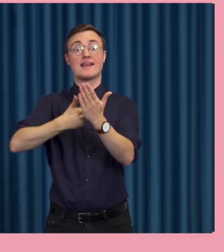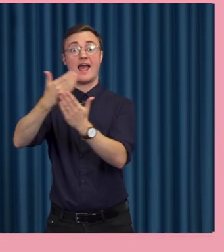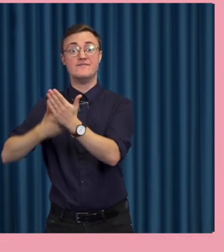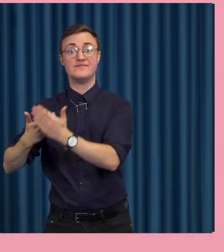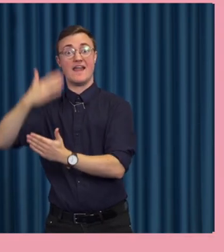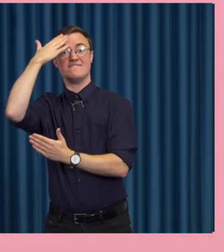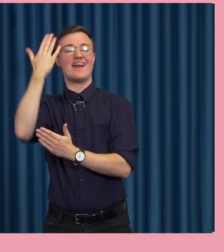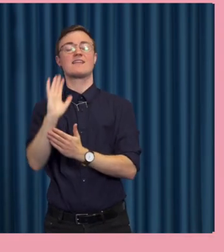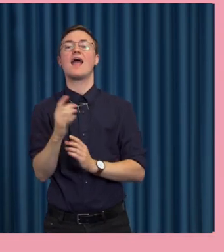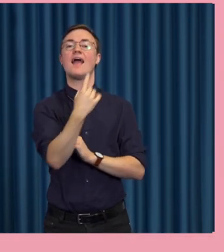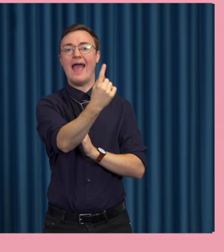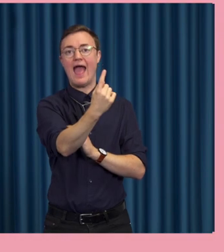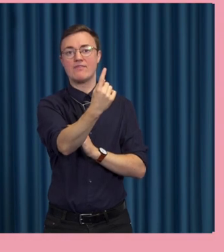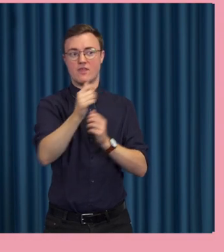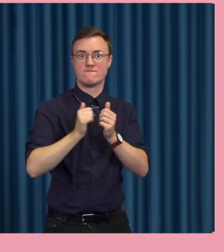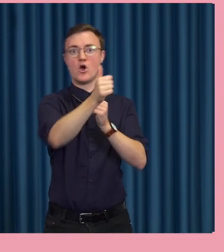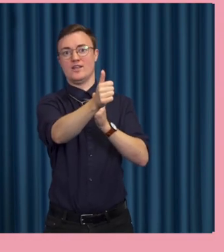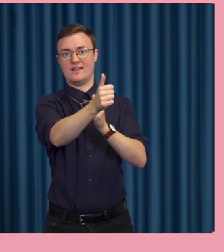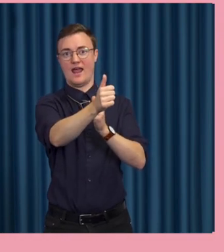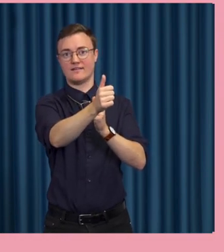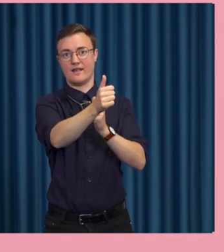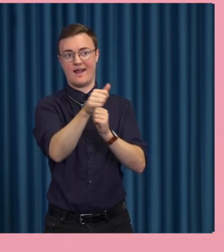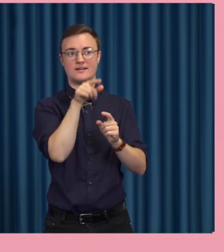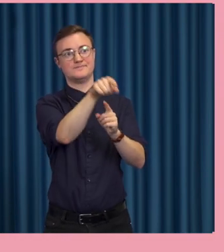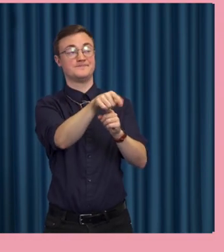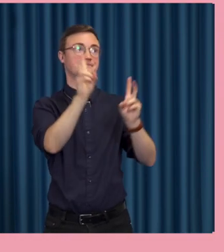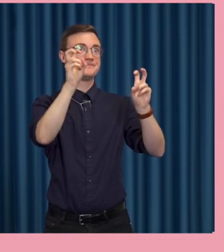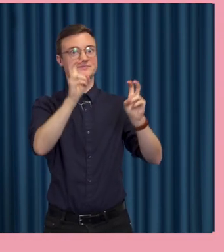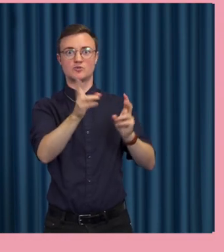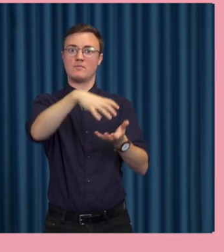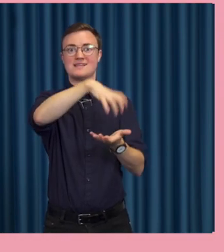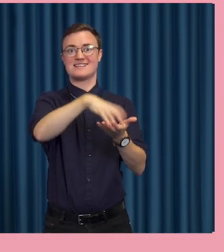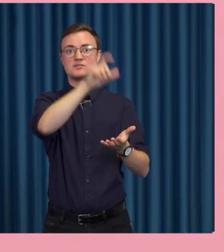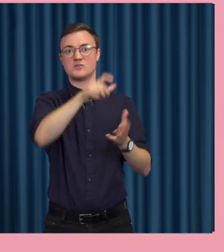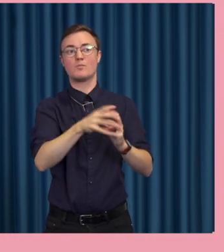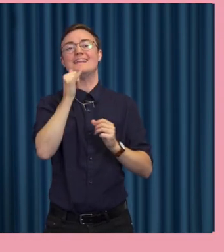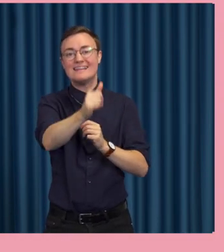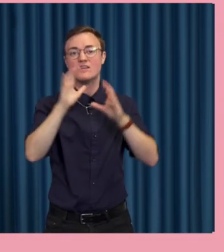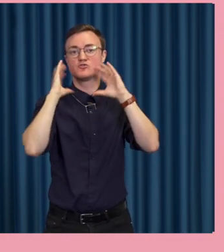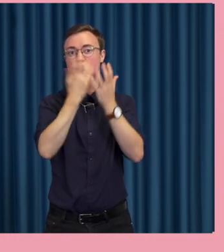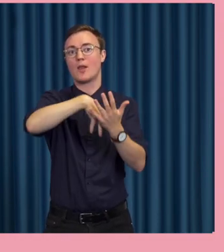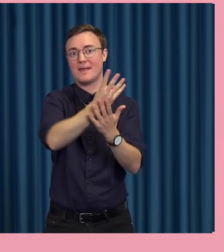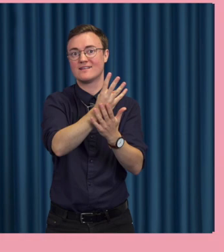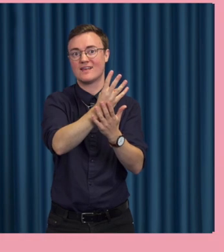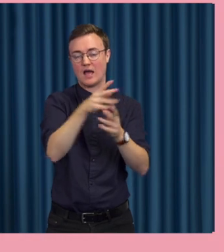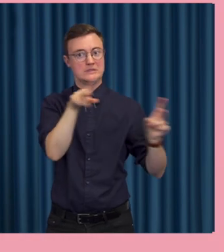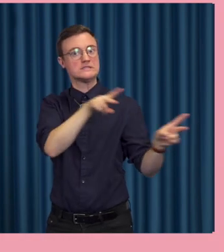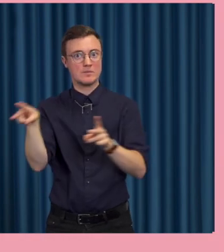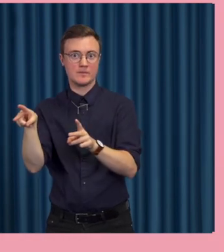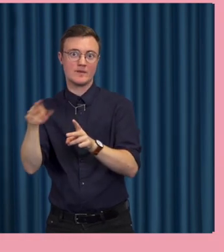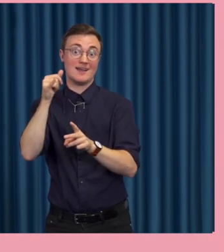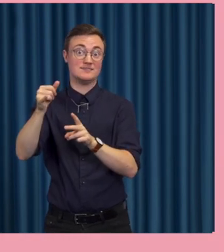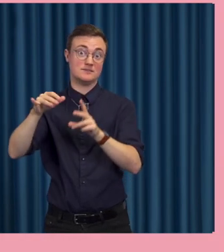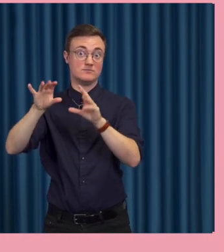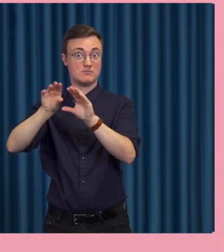via jurisdiktioner utan då är det en företrädare för en mega-organisation som blir liksom som en statsperson fast för en social media. Det är liksom en del av